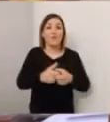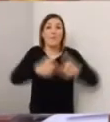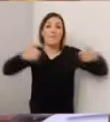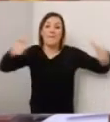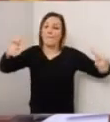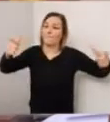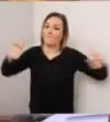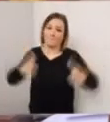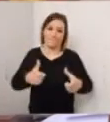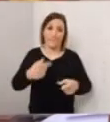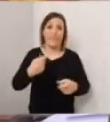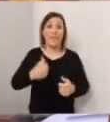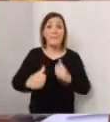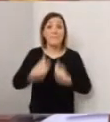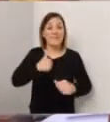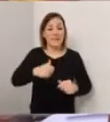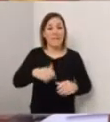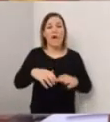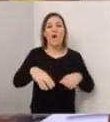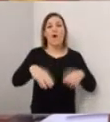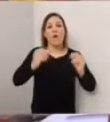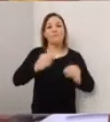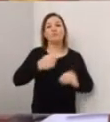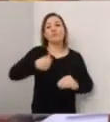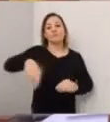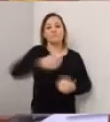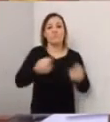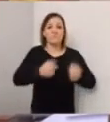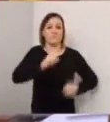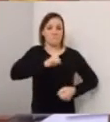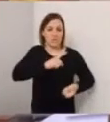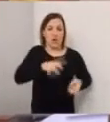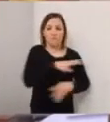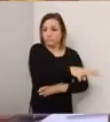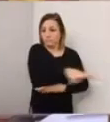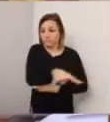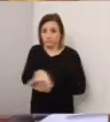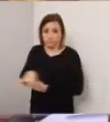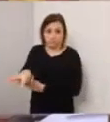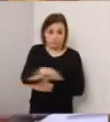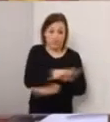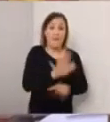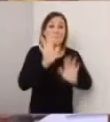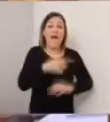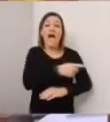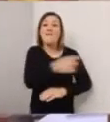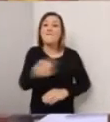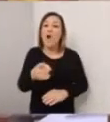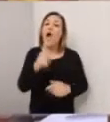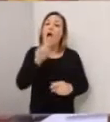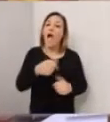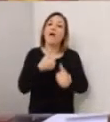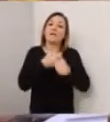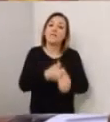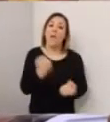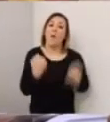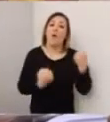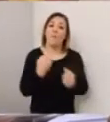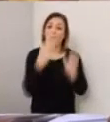con i nostri mezzi, quindi sanificando, ma voi dovete farlo con i vostri comportamenti, quindi non uscendo da casa.